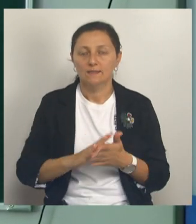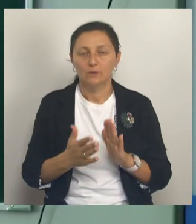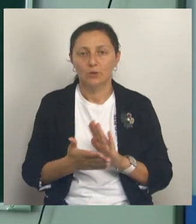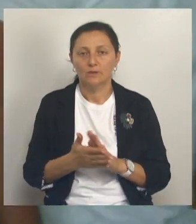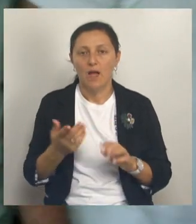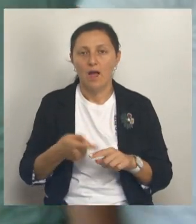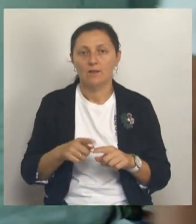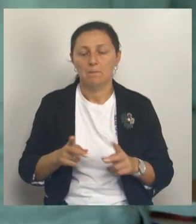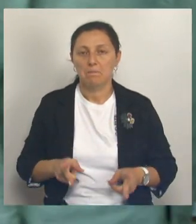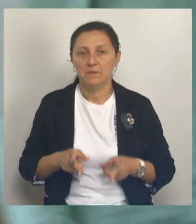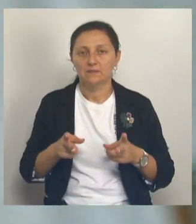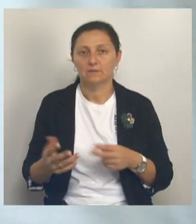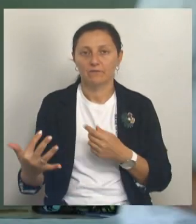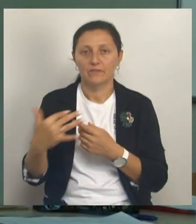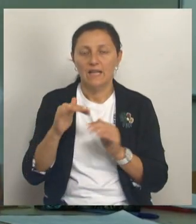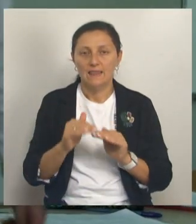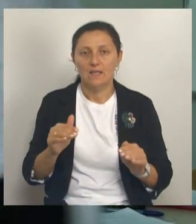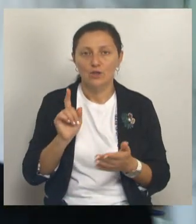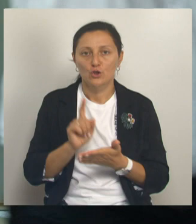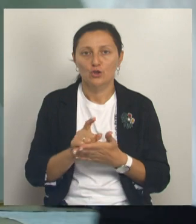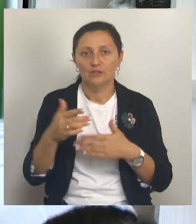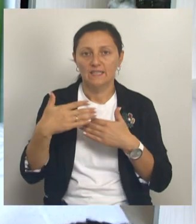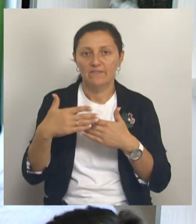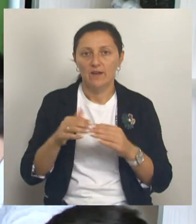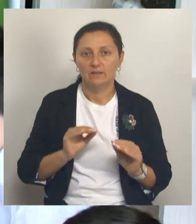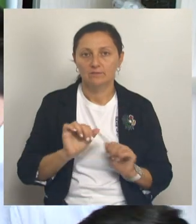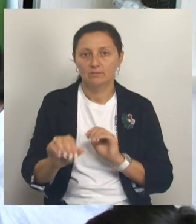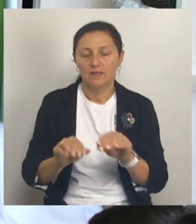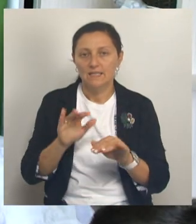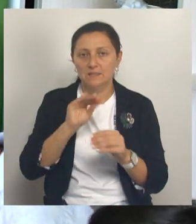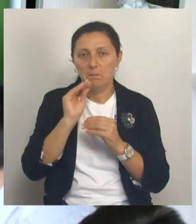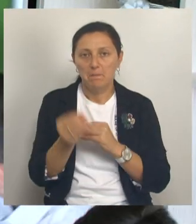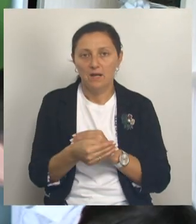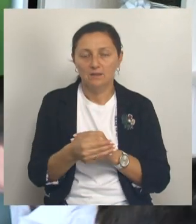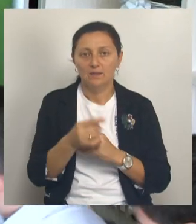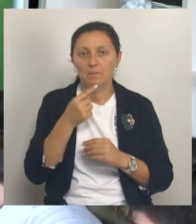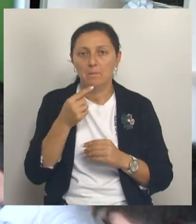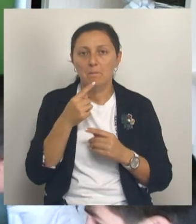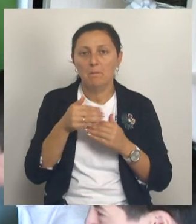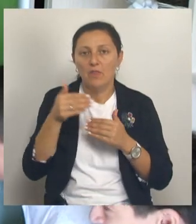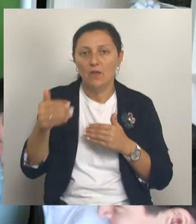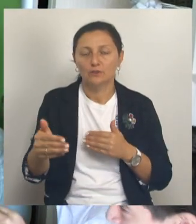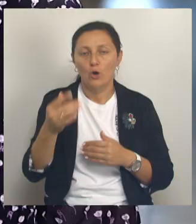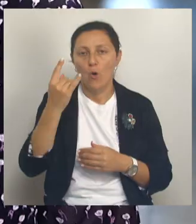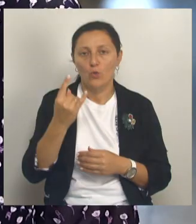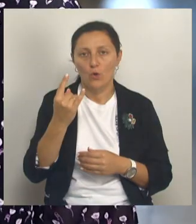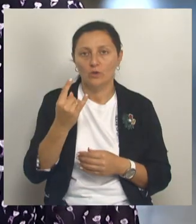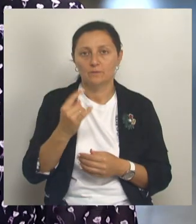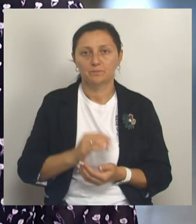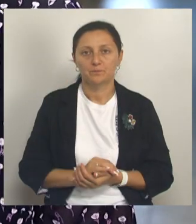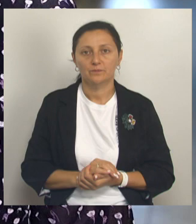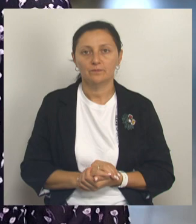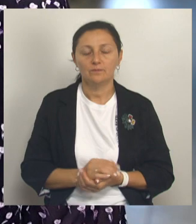террористы в здании. Дети должны забаррикадировать двери мебелью, а после расположиться как можно дальше от окон, ожидая команды отбой. Мы